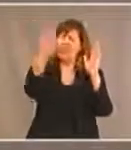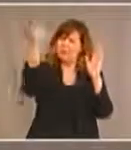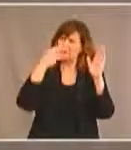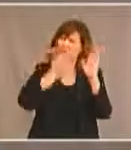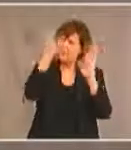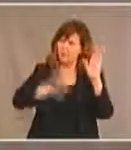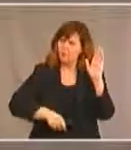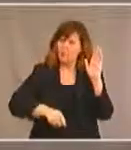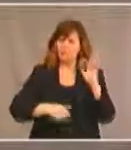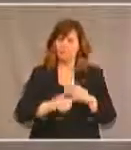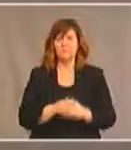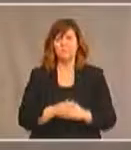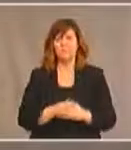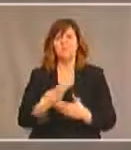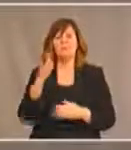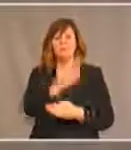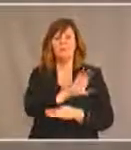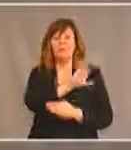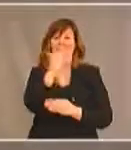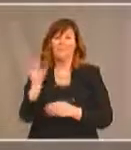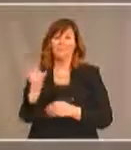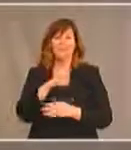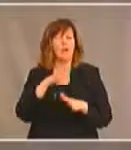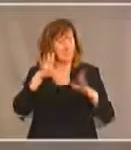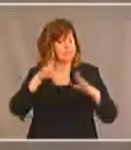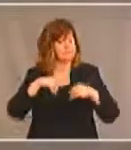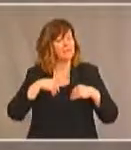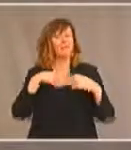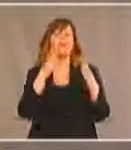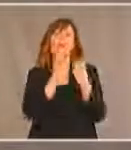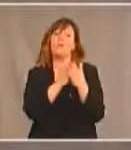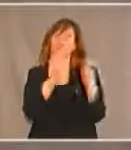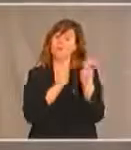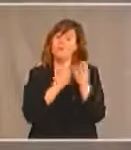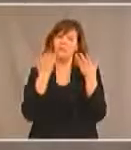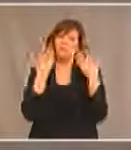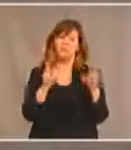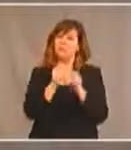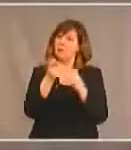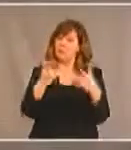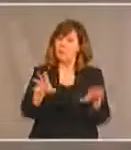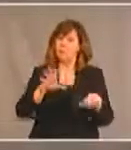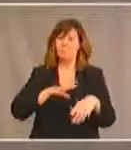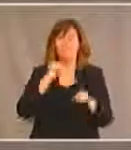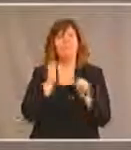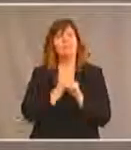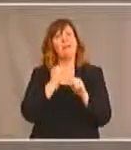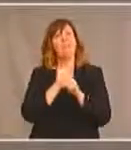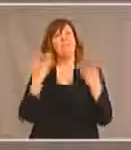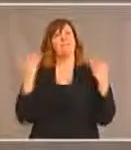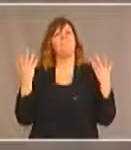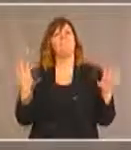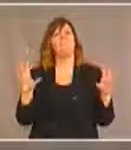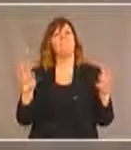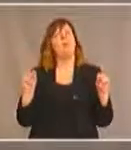le Canada a adopté cette convention et nous avons encore du travail à faire et dans le cadre